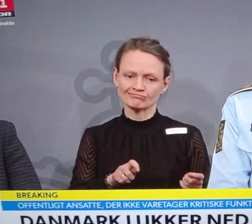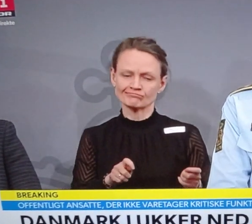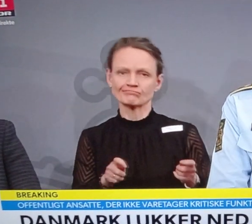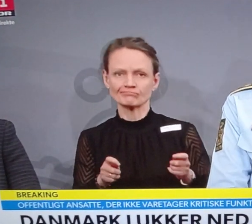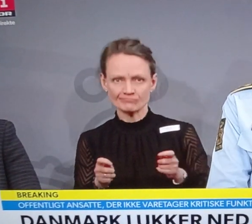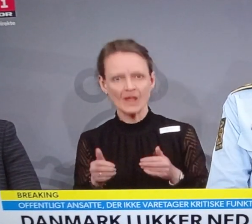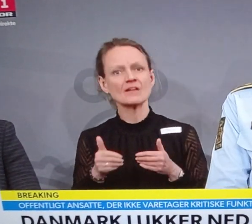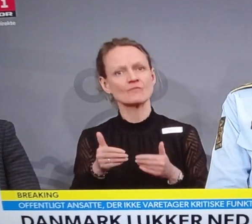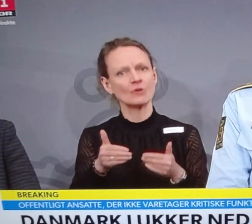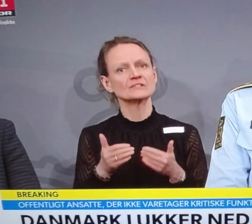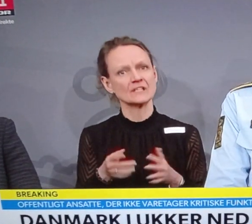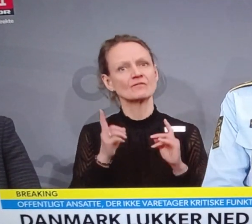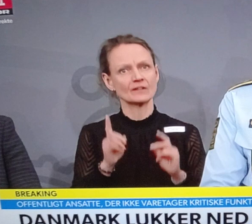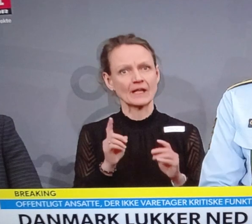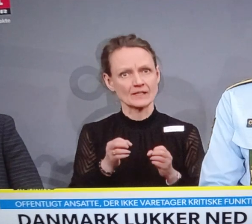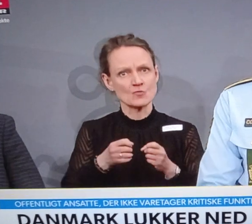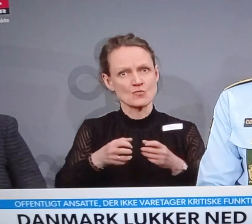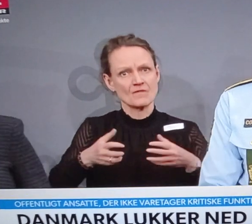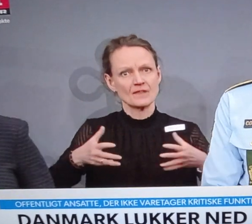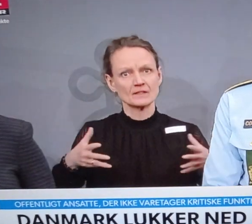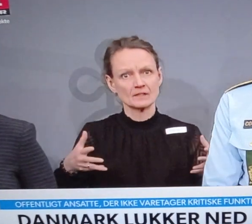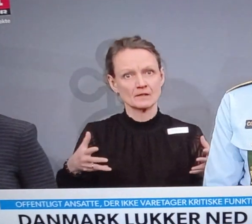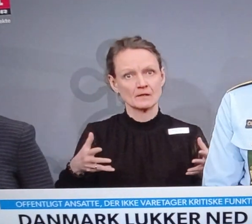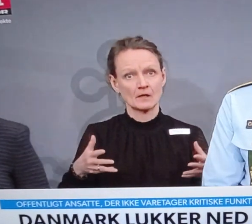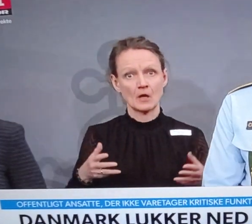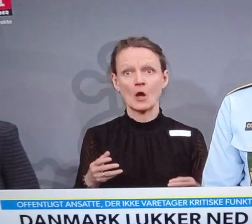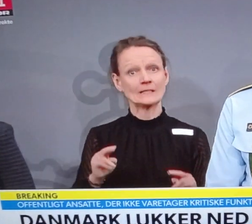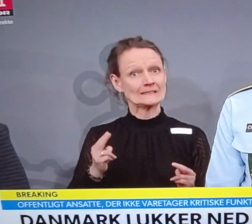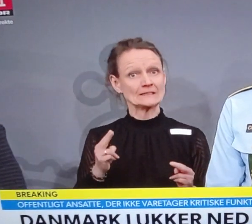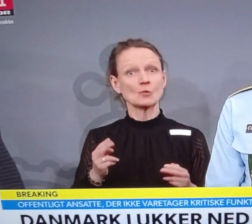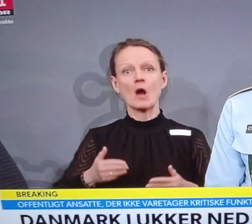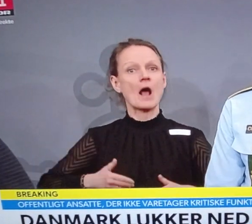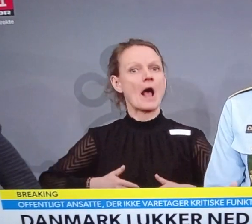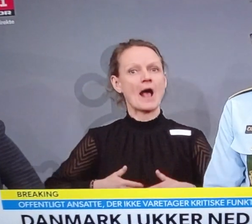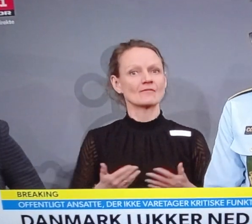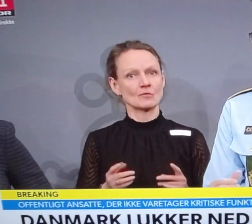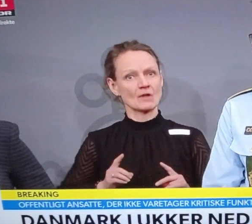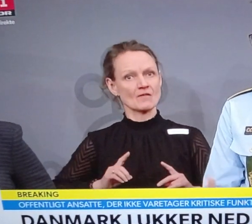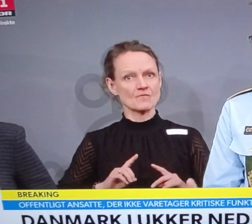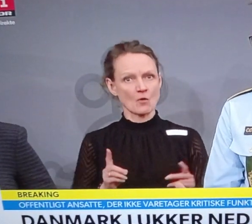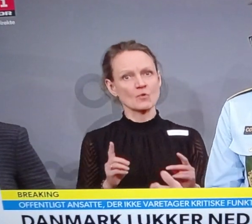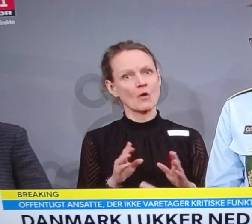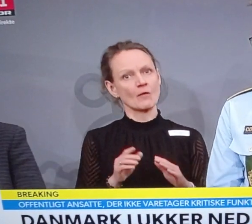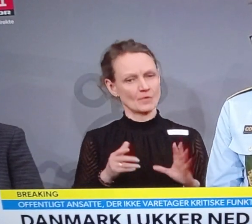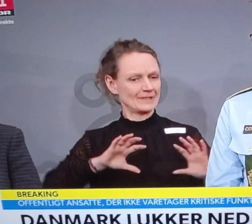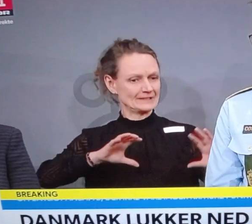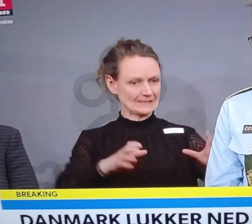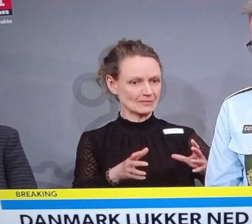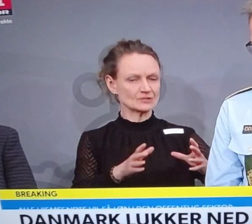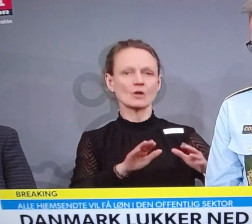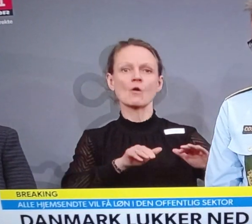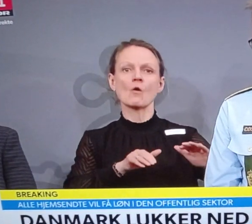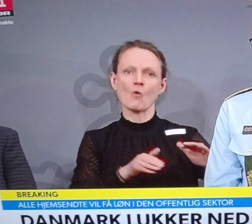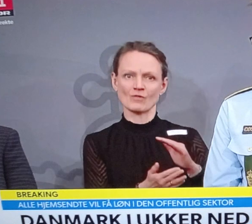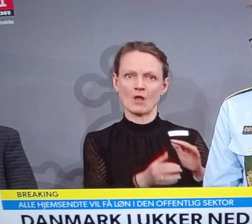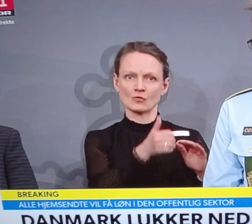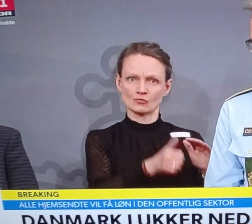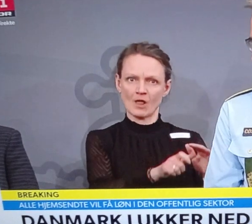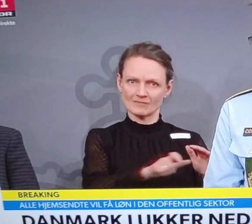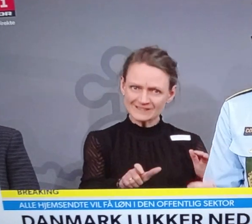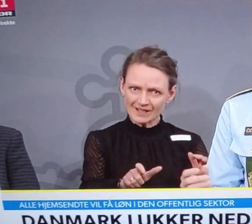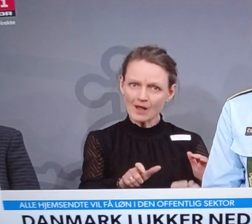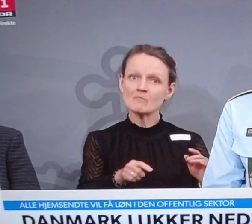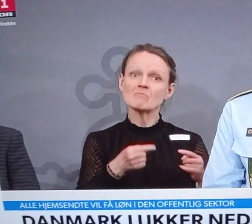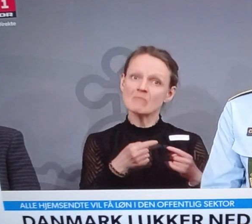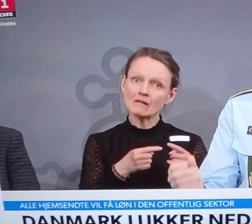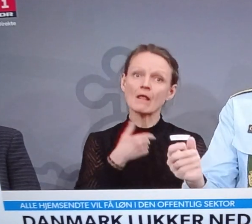alle. Og selvom der ikke er noget forbud mod at samles under 100 mennesker, så gælder alle de andre anbefalinger stadigvæk hold afstand,